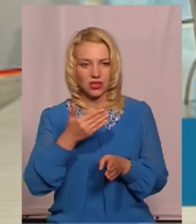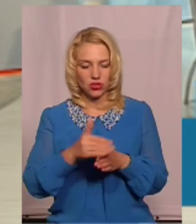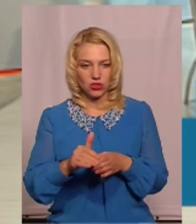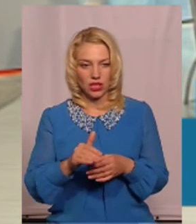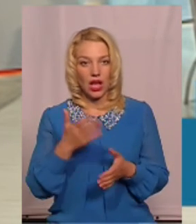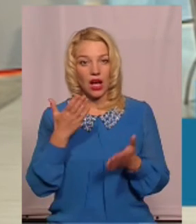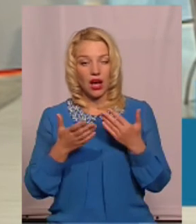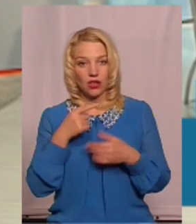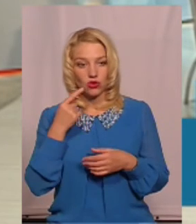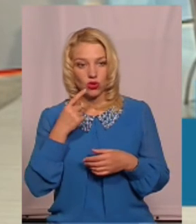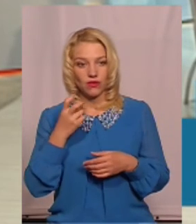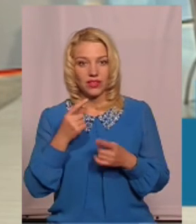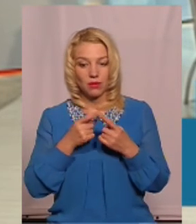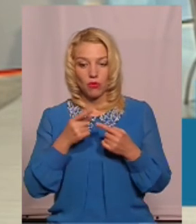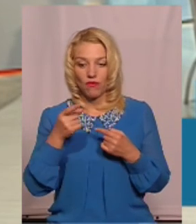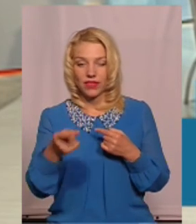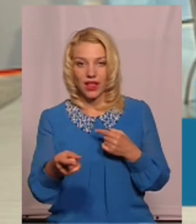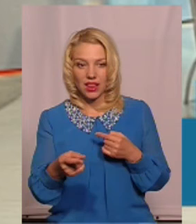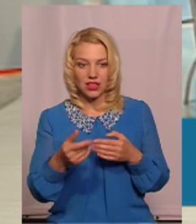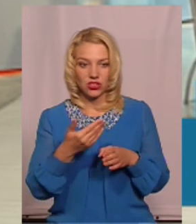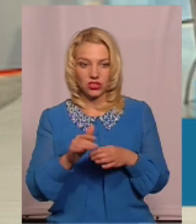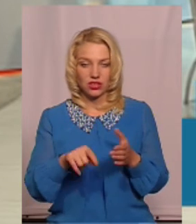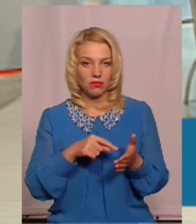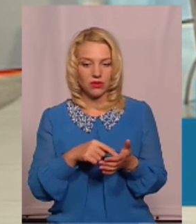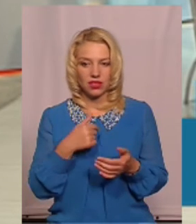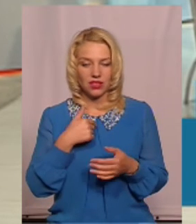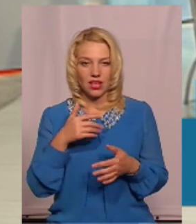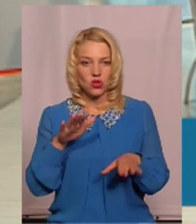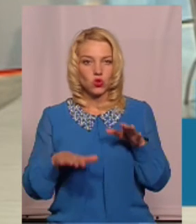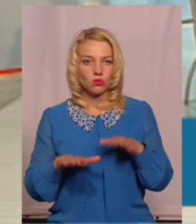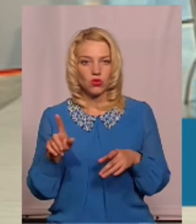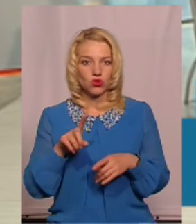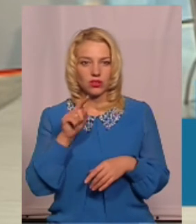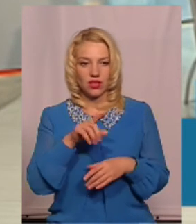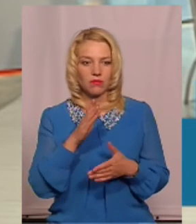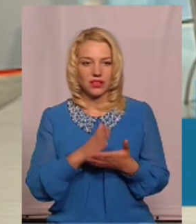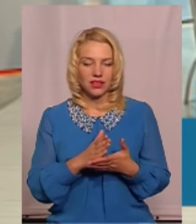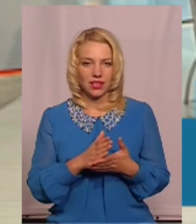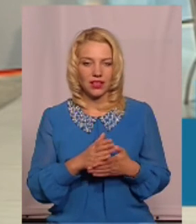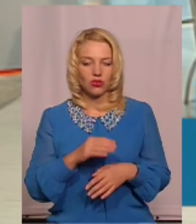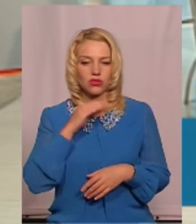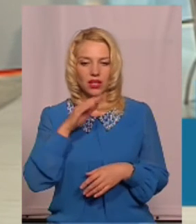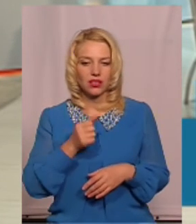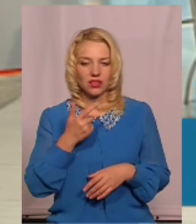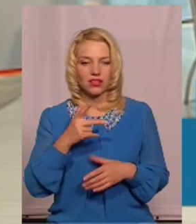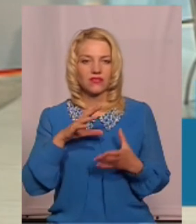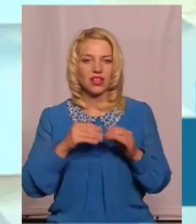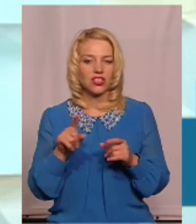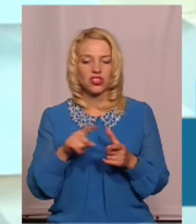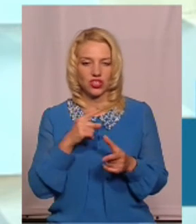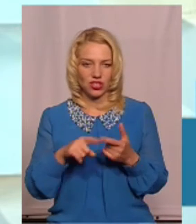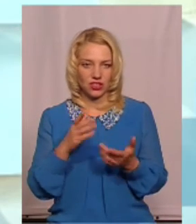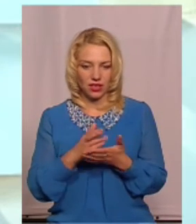мікрорайону. А якщо говорити про віддалені частини міста, то я сумніваюся, що там їх взагалі є не те, що достатня кількість, а що вони там взагалі